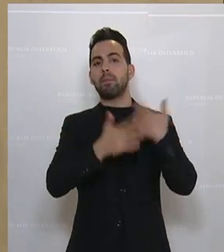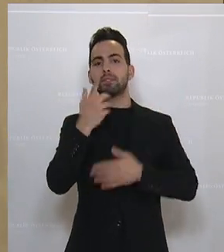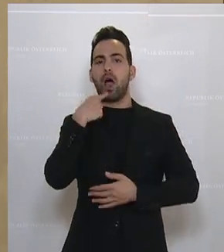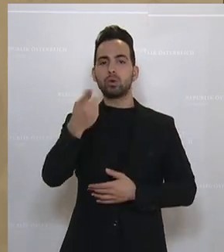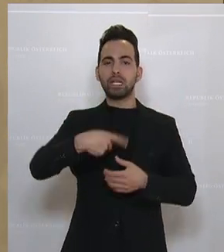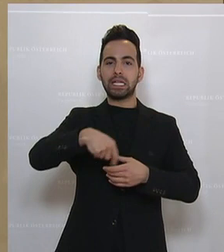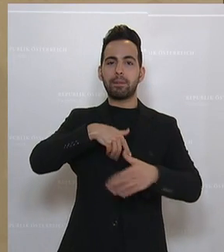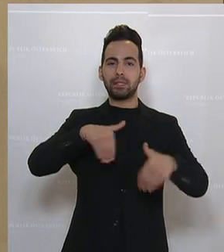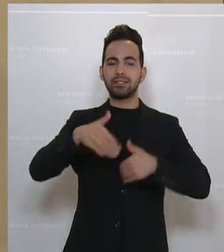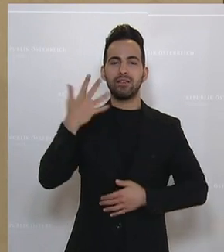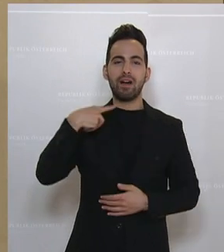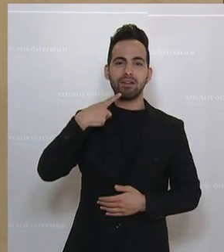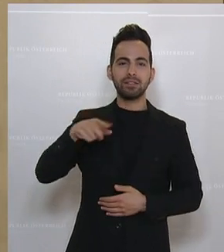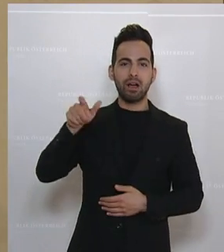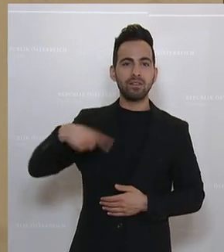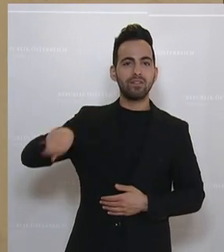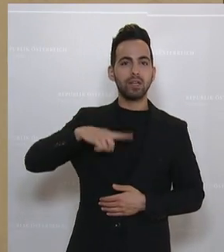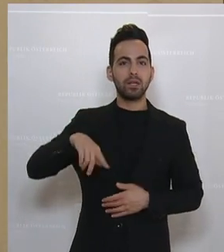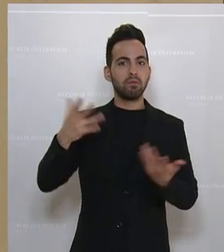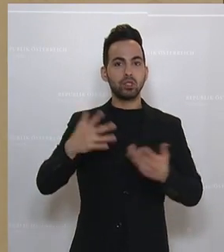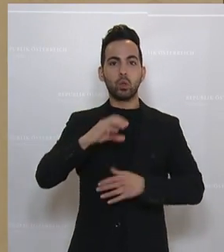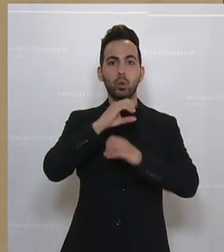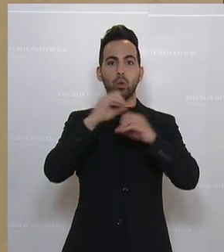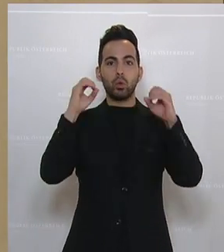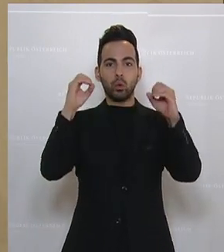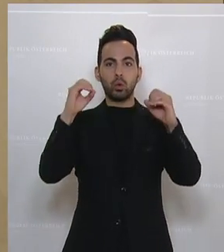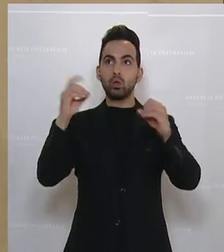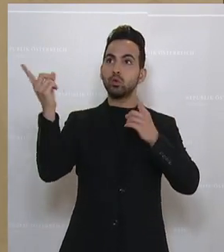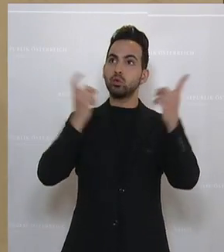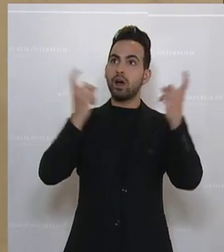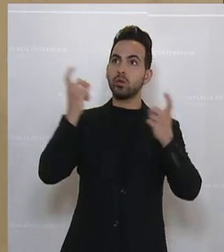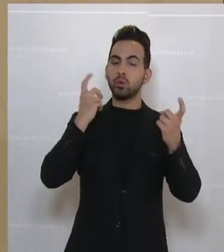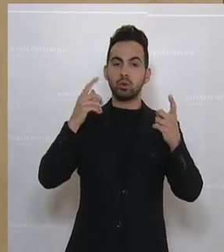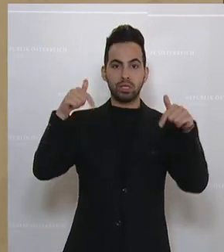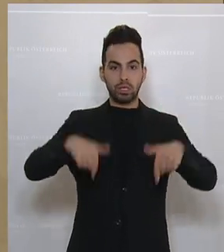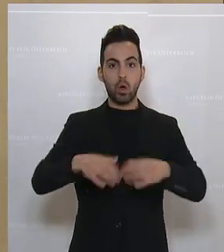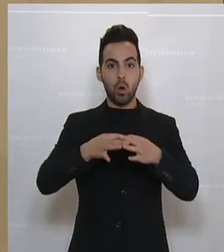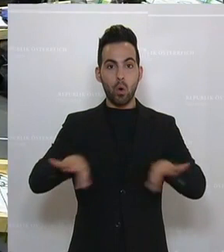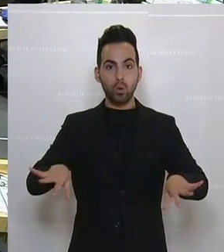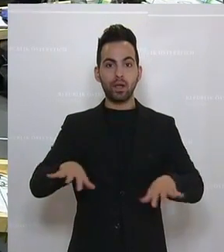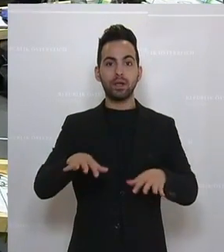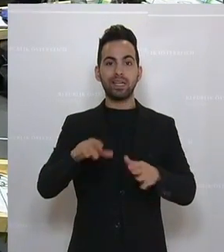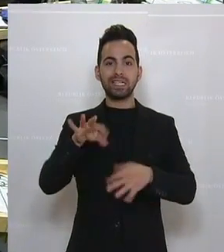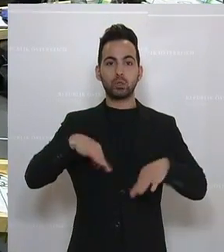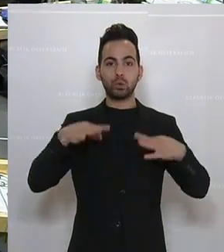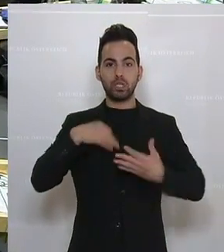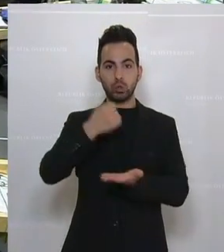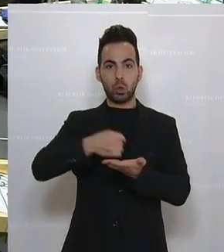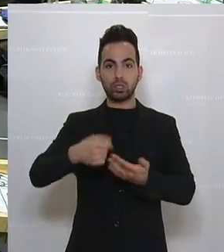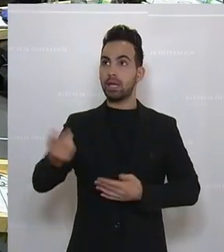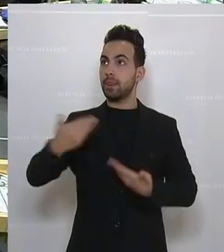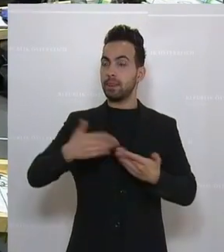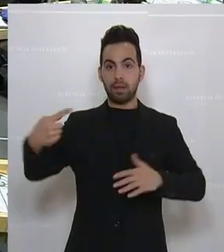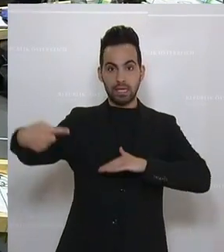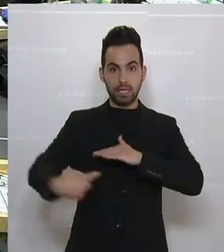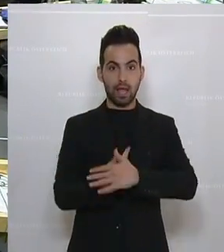Aussage des Innenministers gegeben, wir haben eine de facto Null-Zuwanderung in Österreich und ohne Gesundheitszeugnis kommt niemand herein. Die Wahrheit